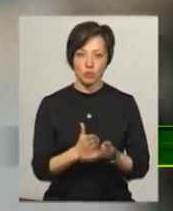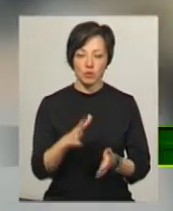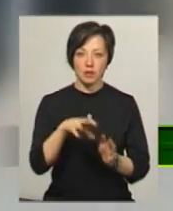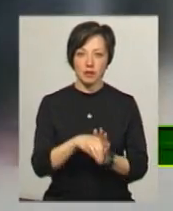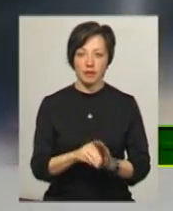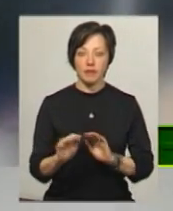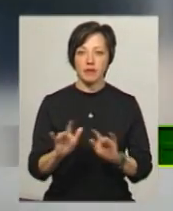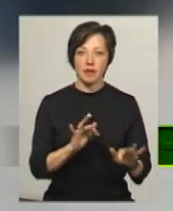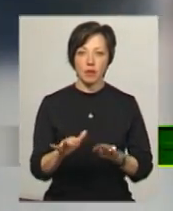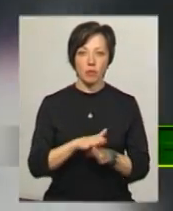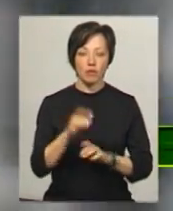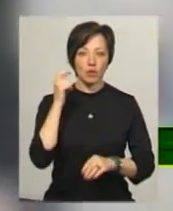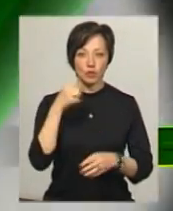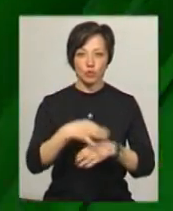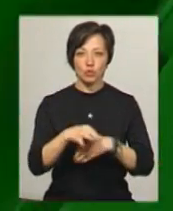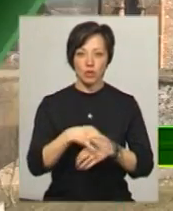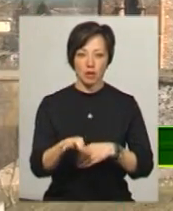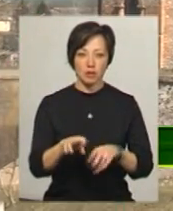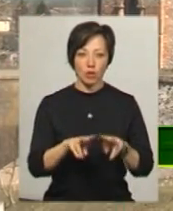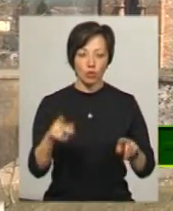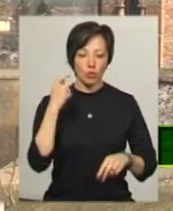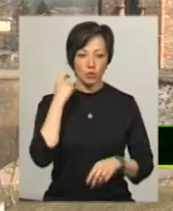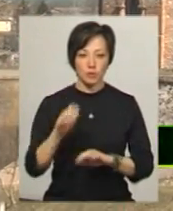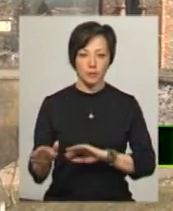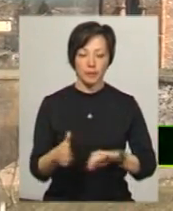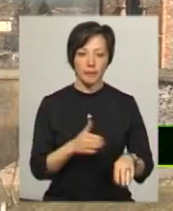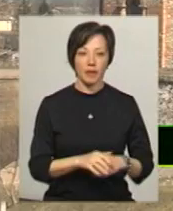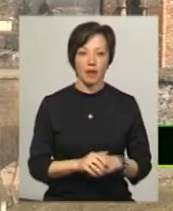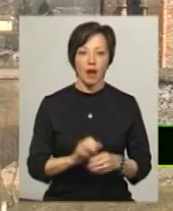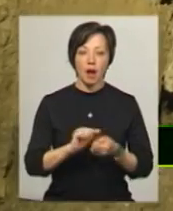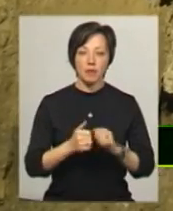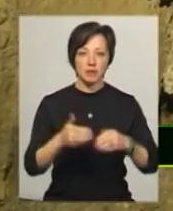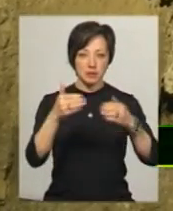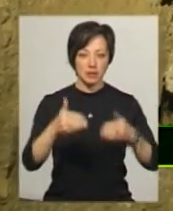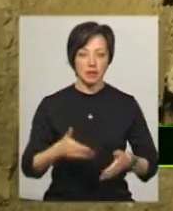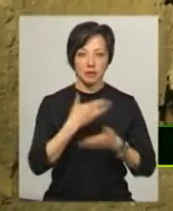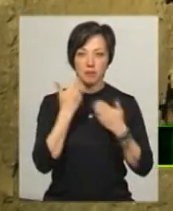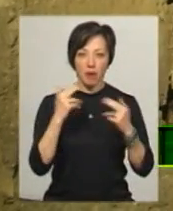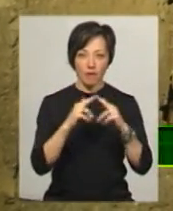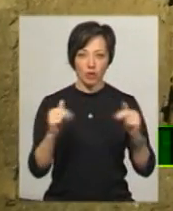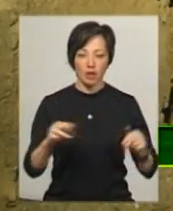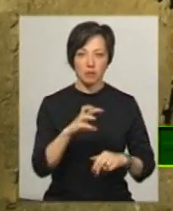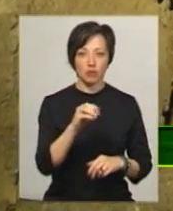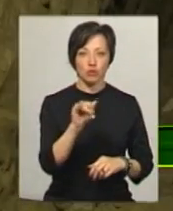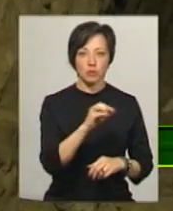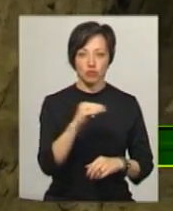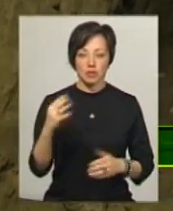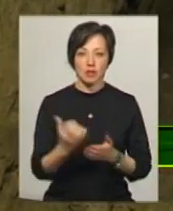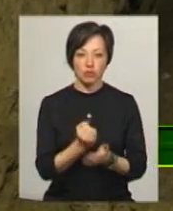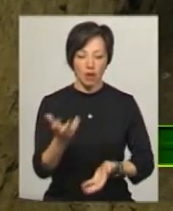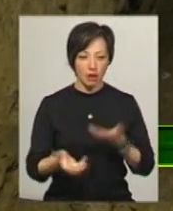непівнолітніх, кортизнущались над одноліткою Кам'яну стіну, якої немає на мапі Меджибільської фортеці, віднайшли археологи